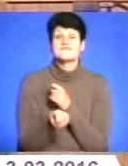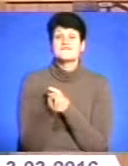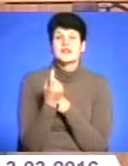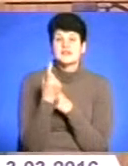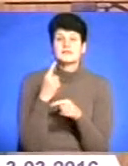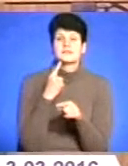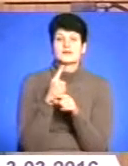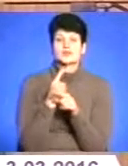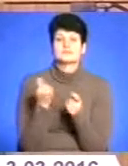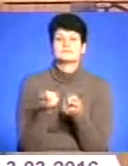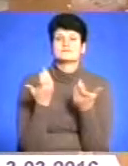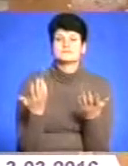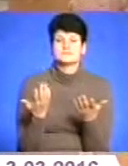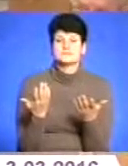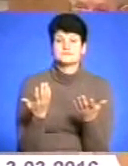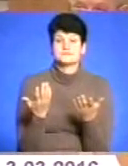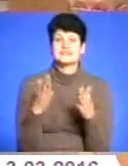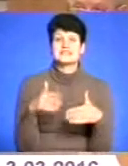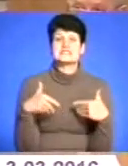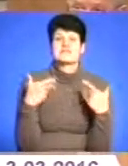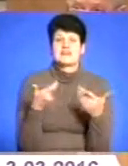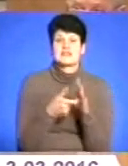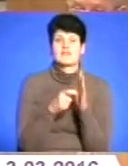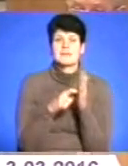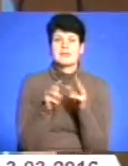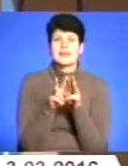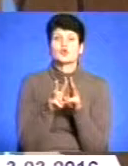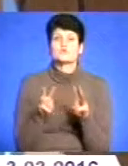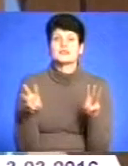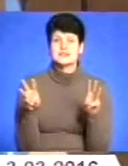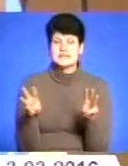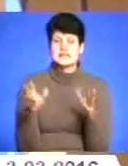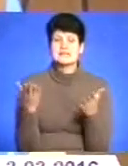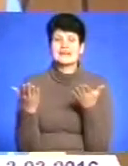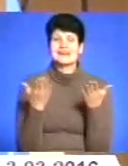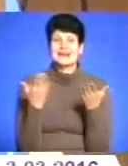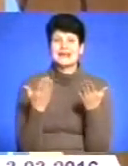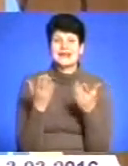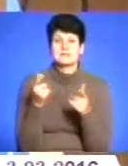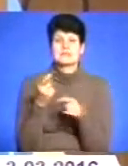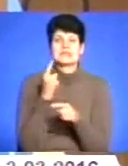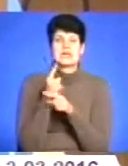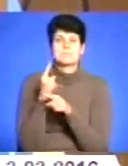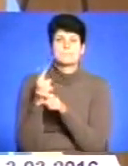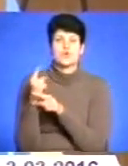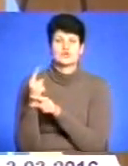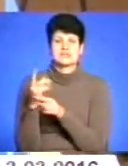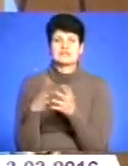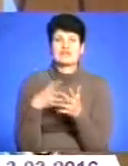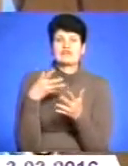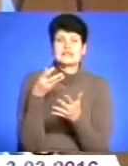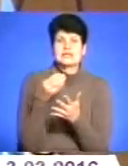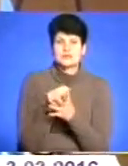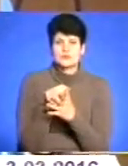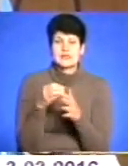мораторію недостатньо. Звернення до Кабінету міністрів, яке би заборонило фінансувати